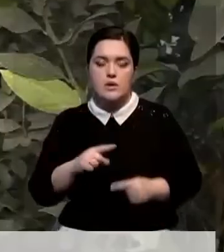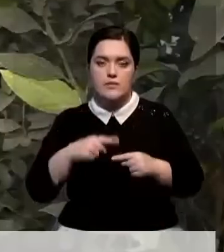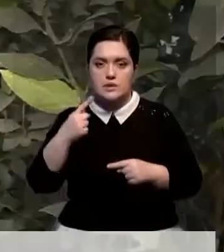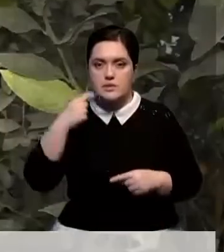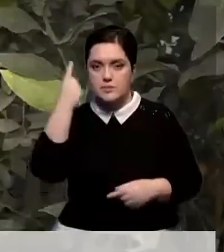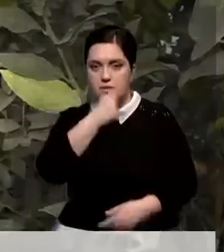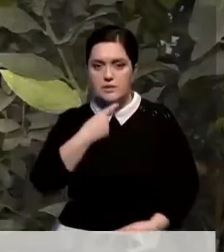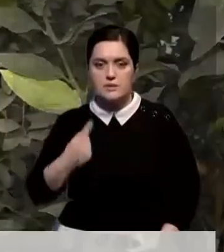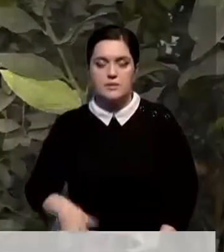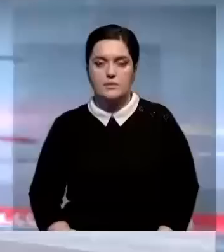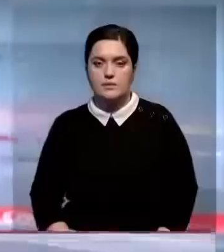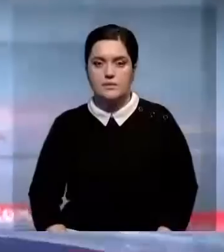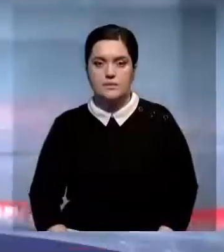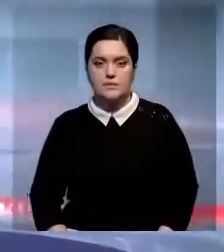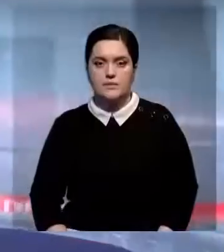следующем году.